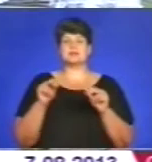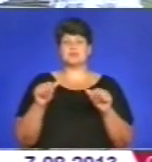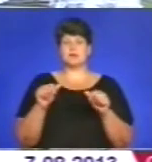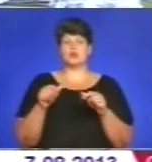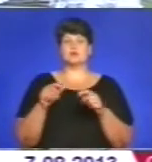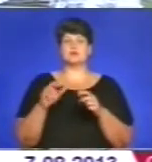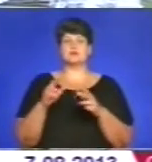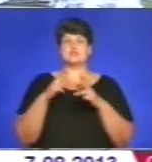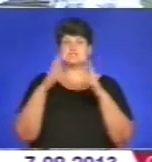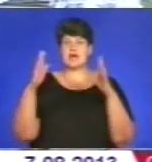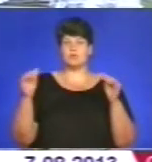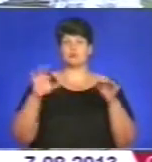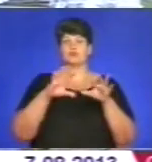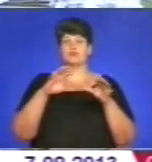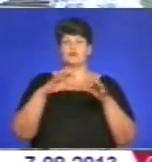практично то вже не був замок.